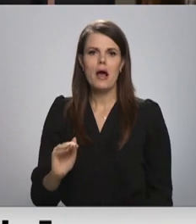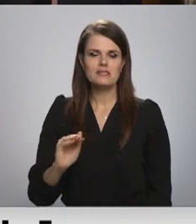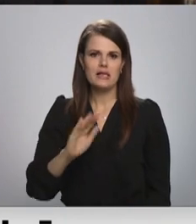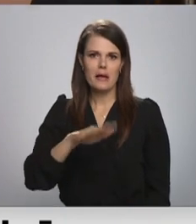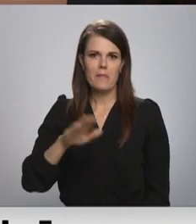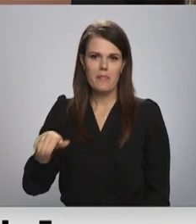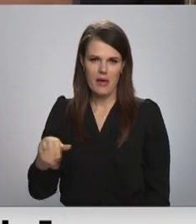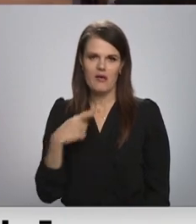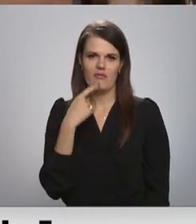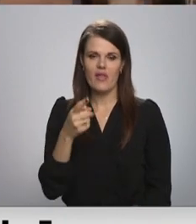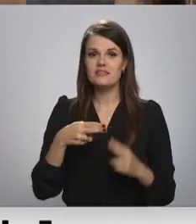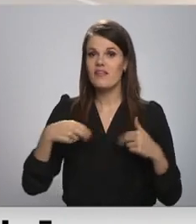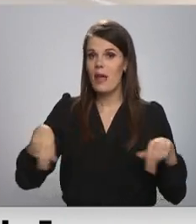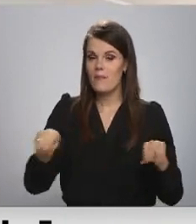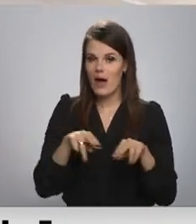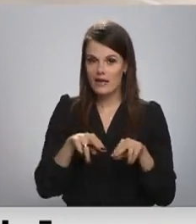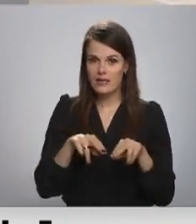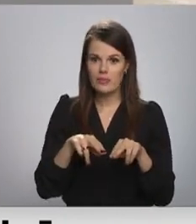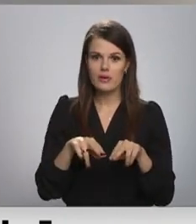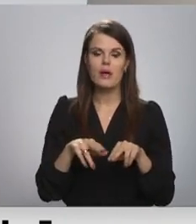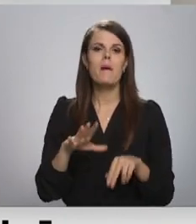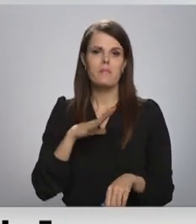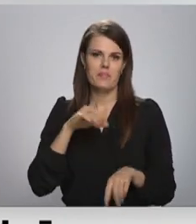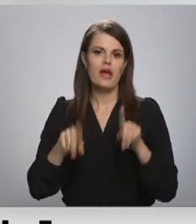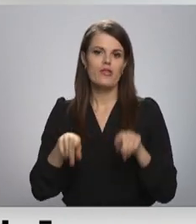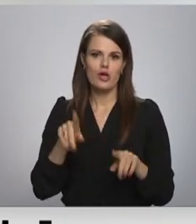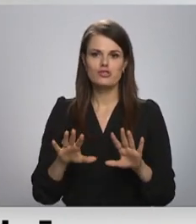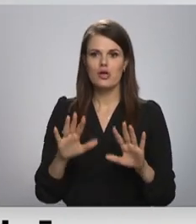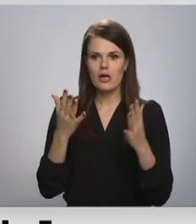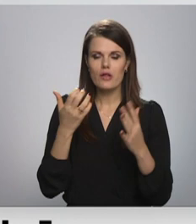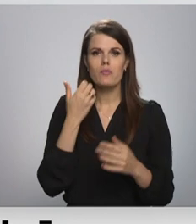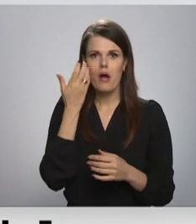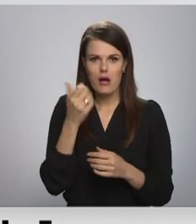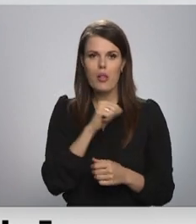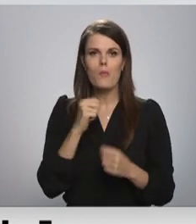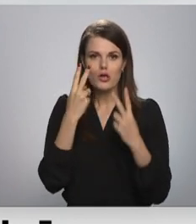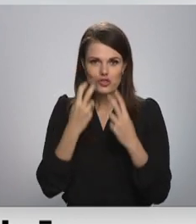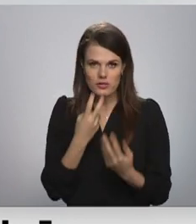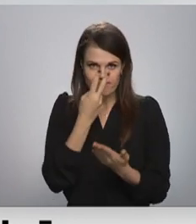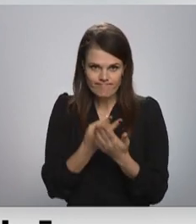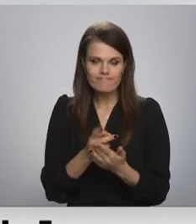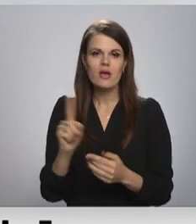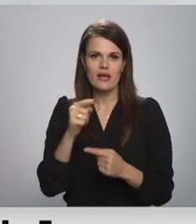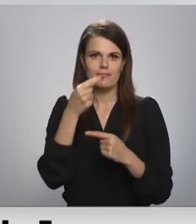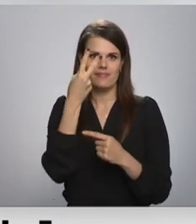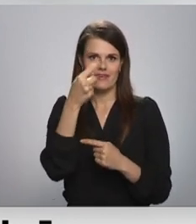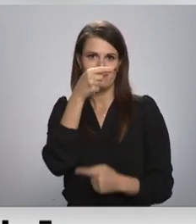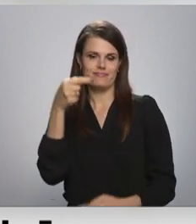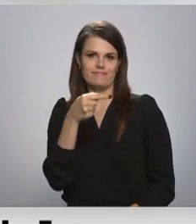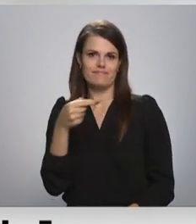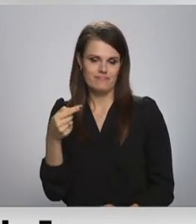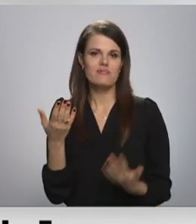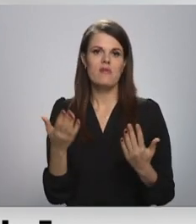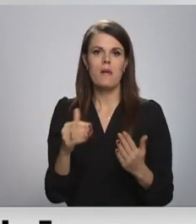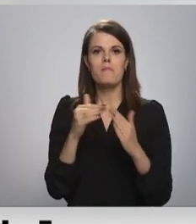bērni norāda departamentā. Rīmums gadījumi, kur paštestos tika uzrādīti pozitīvu rezultāti, gan testējoties